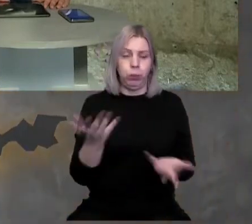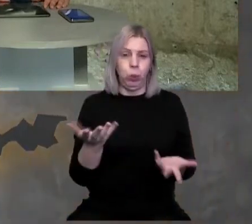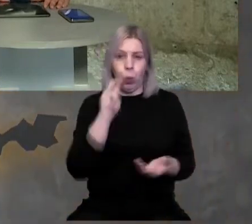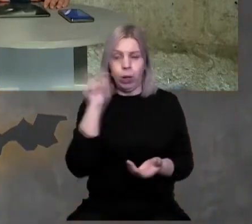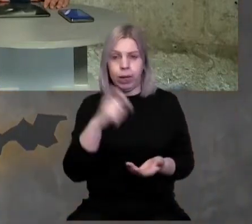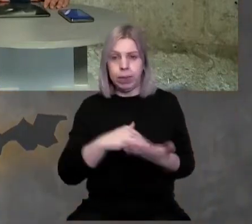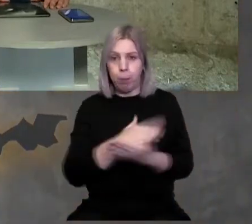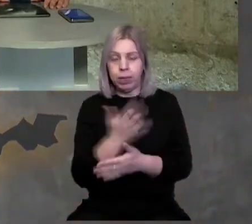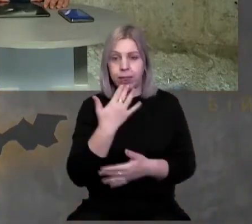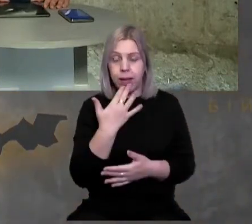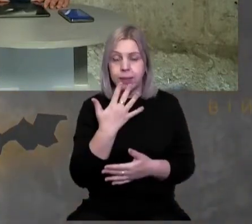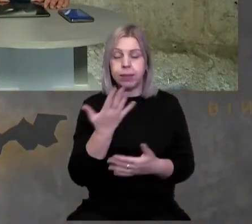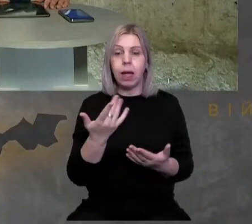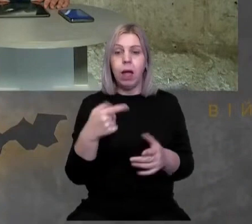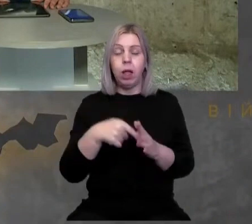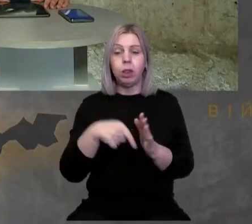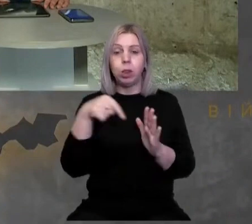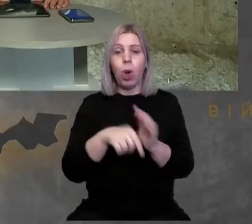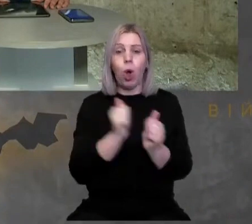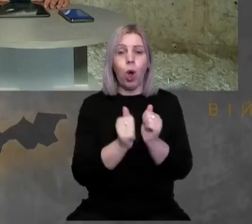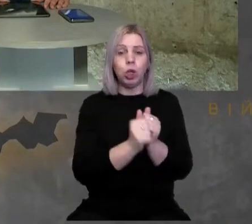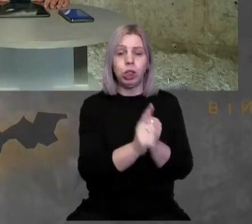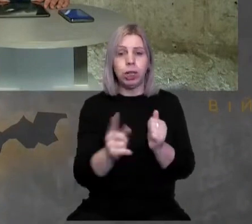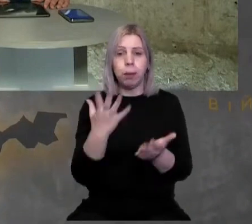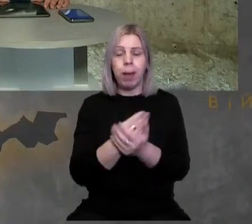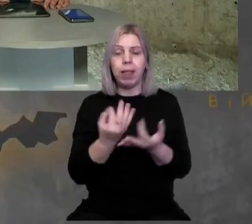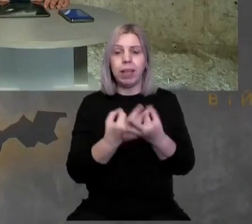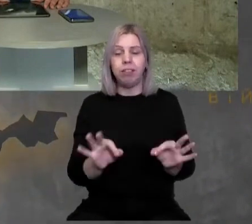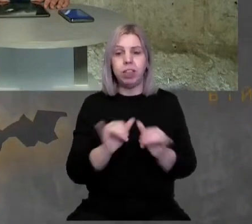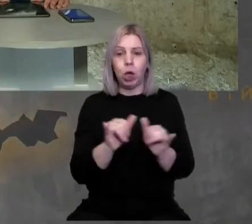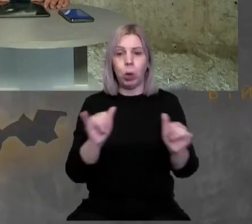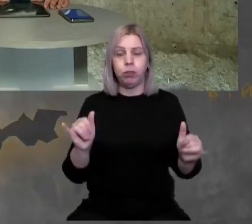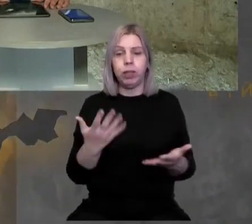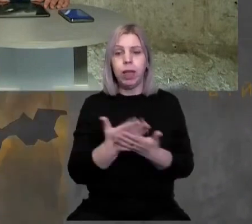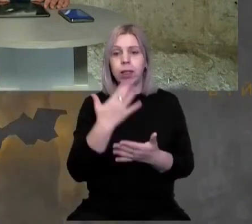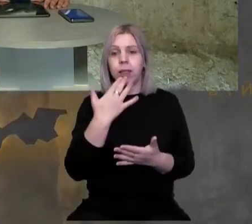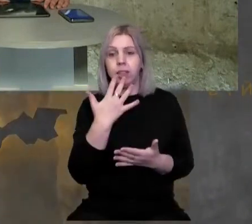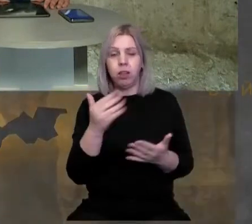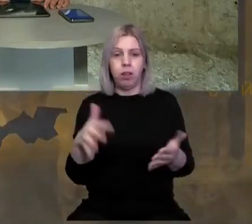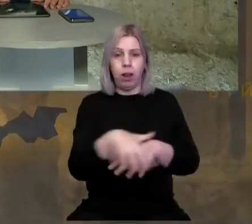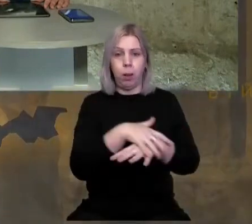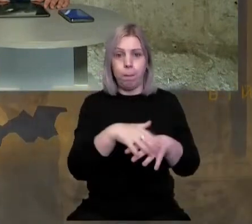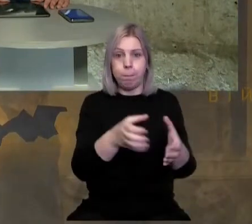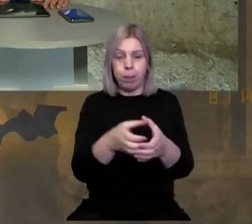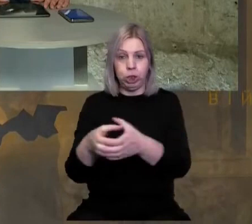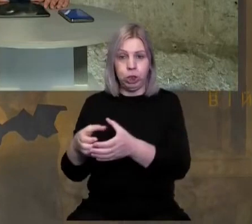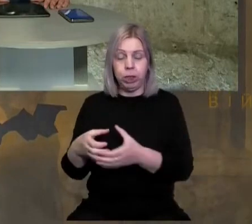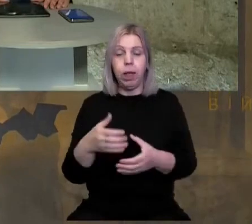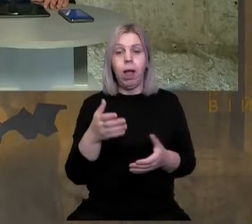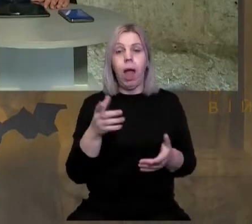українська політична нація, тобто кожен має на свій вільний розвиток. Тобто, ну і національні меншині. Але